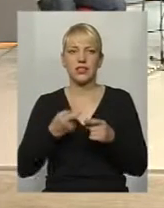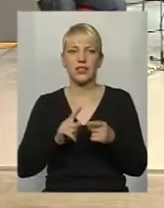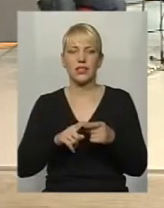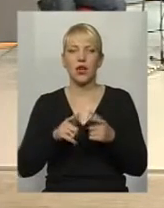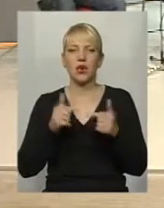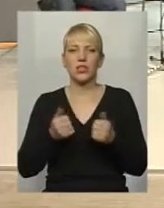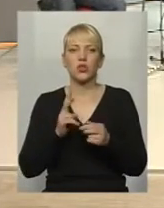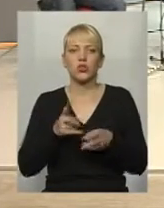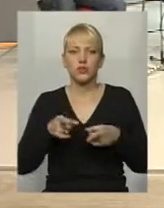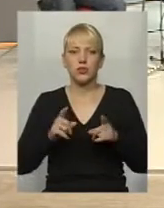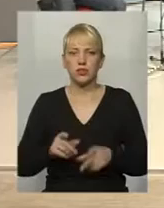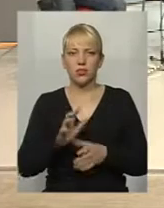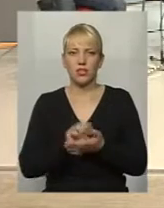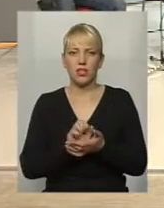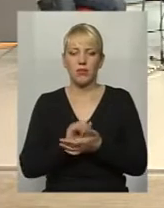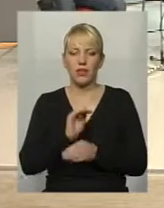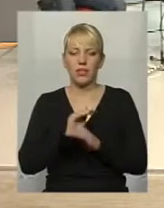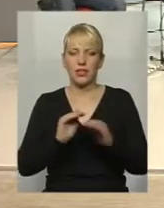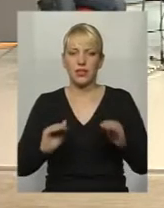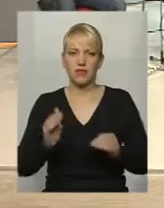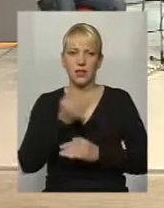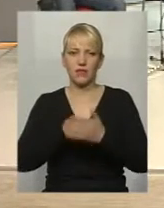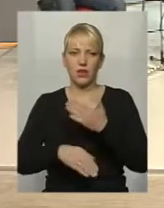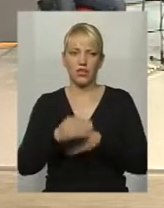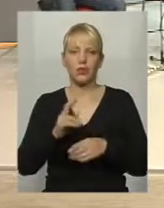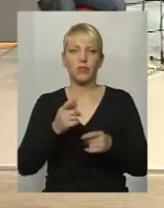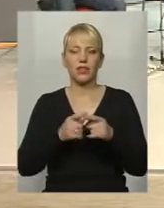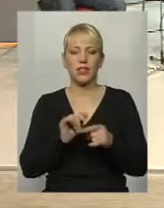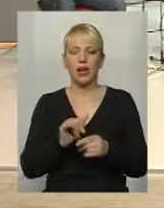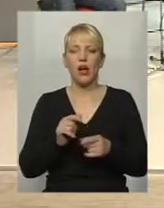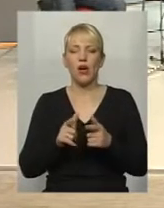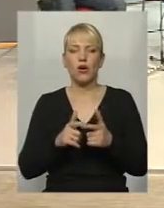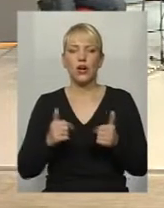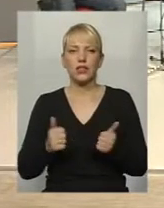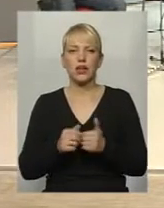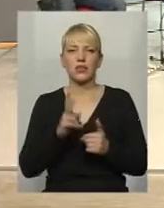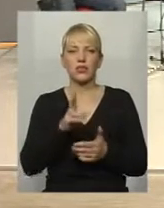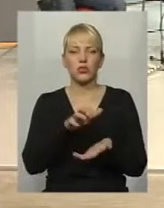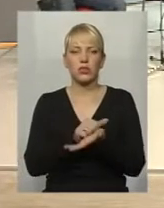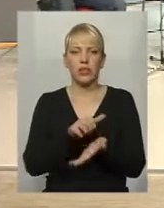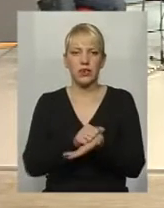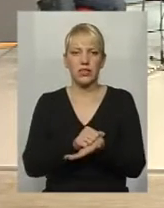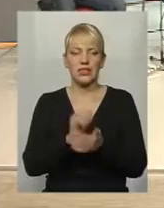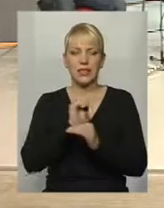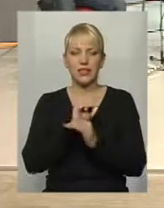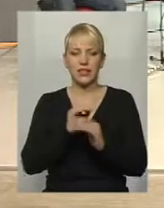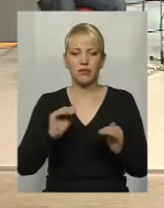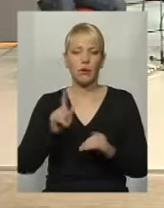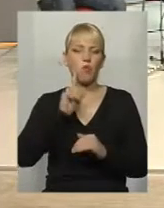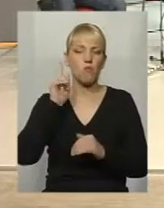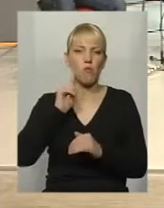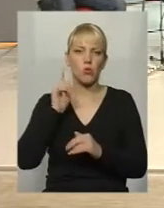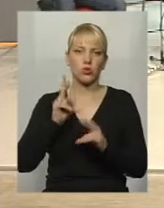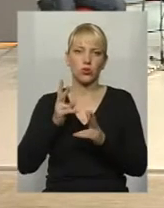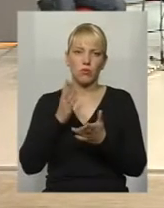дійсно займаються і дітьми інвалідами, і які займаються дітьми і молоддю, яка